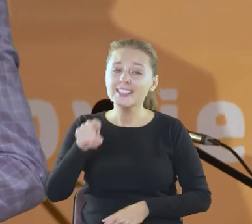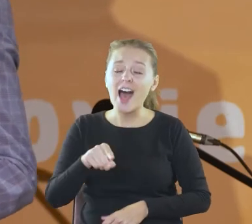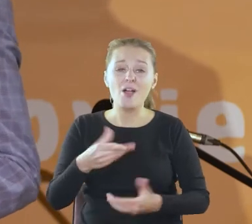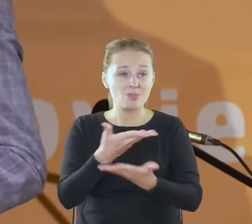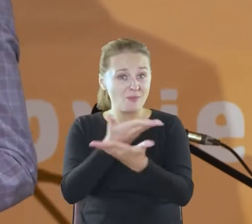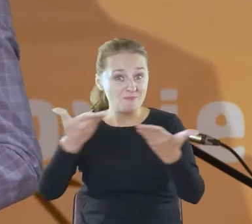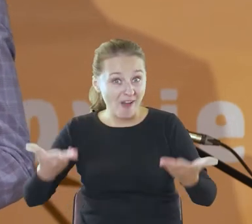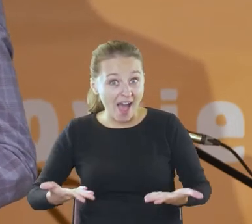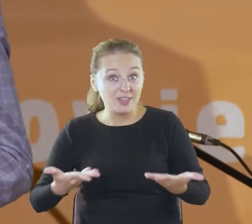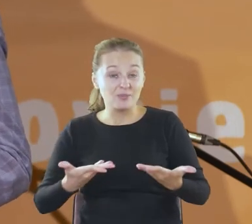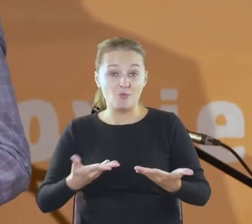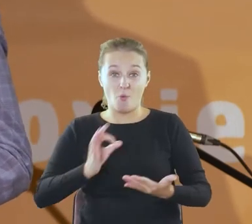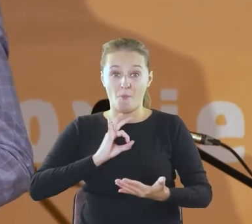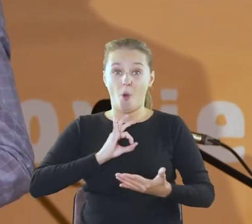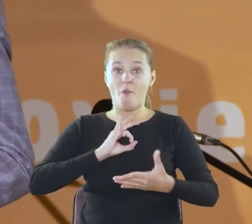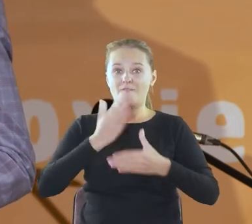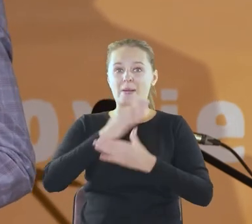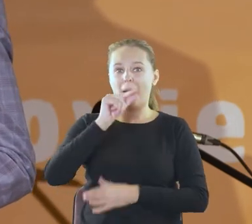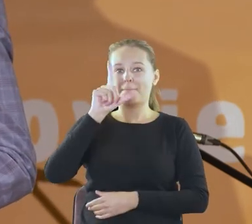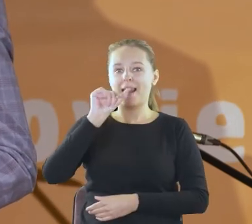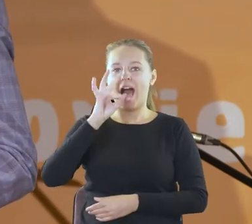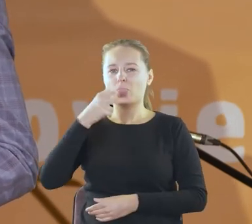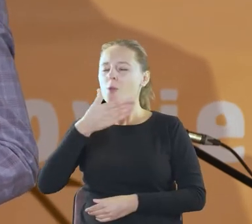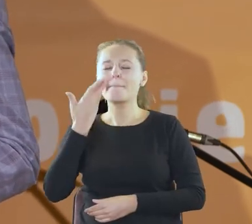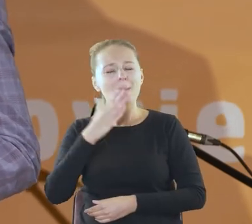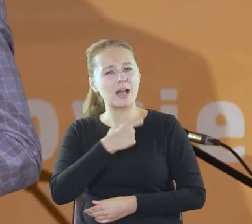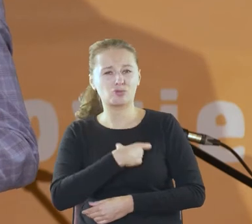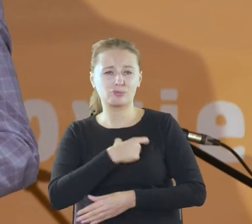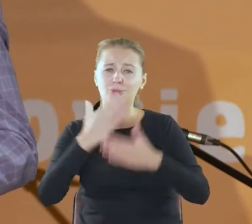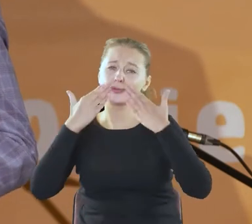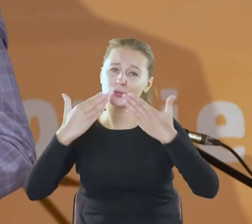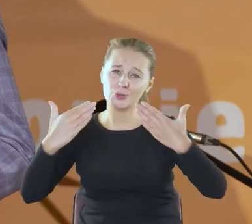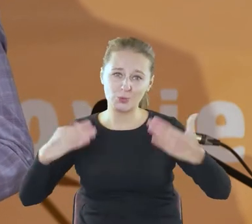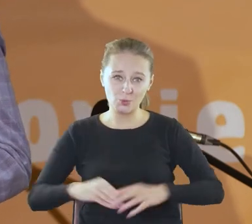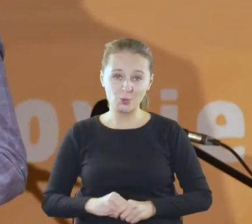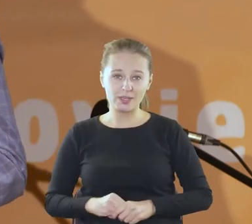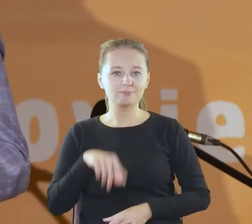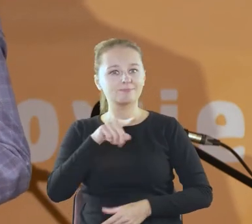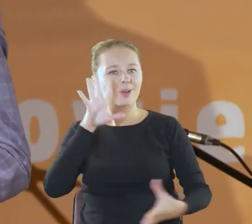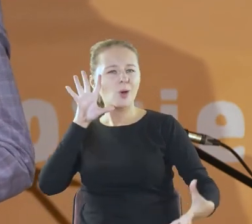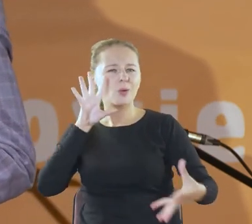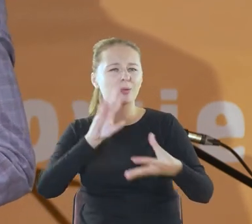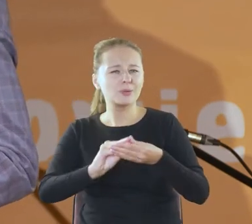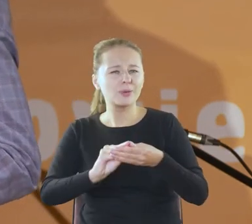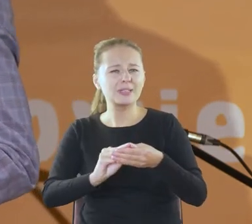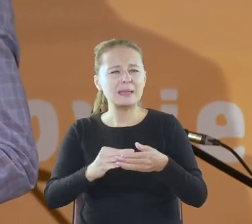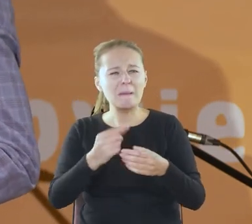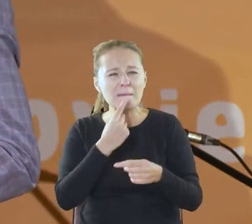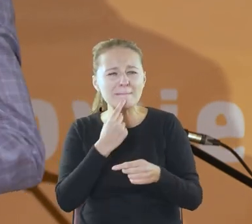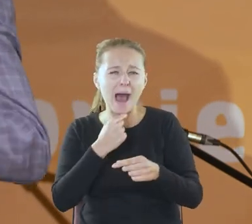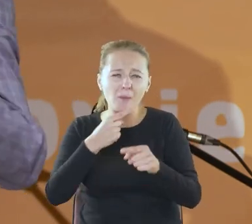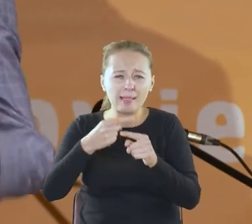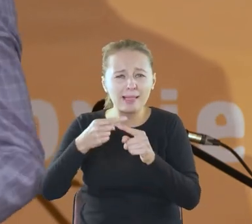w imieniu mojej firmy, firmy Platon bardzo serdecznie dziękuję, bo to suma tych małych powodzeń